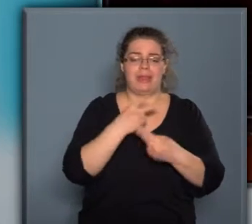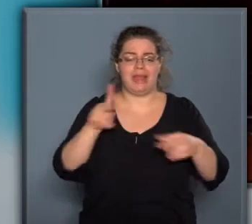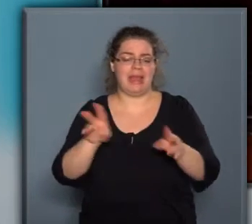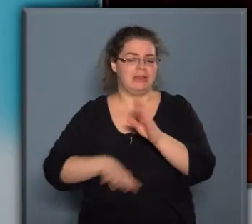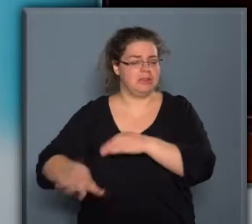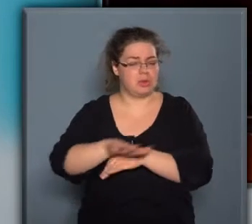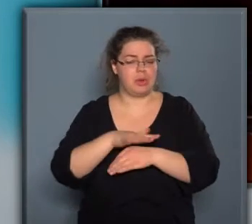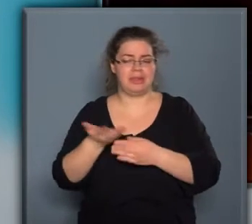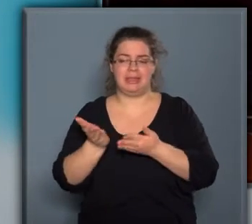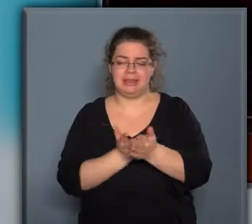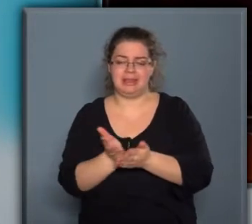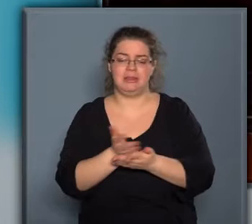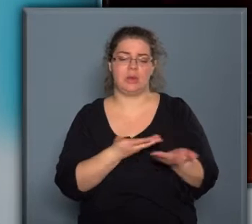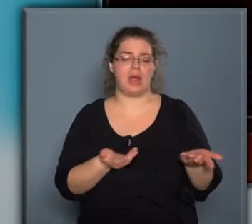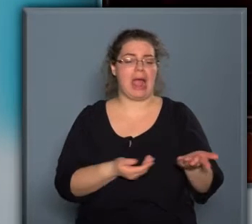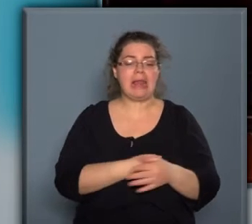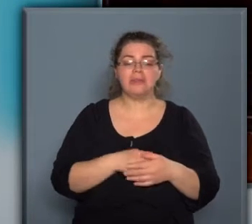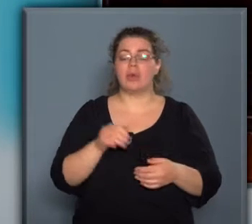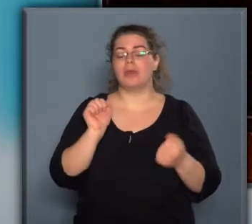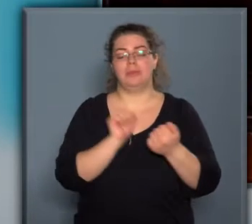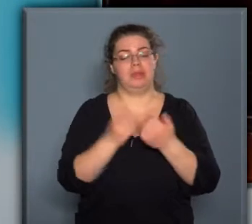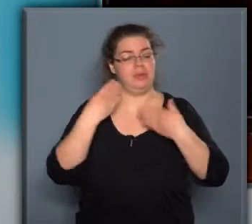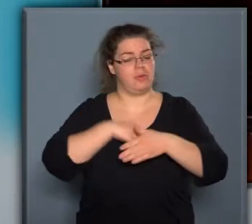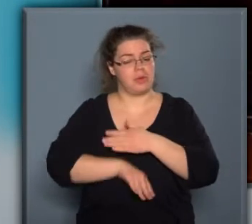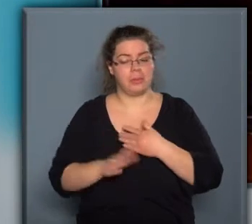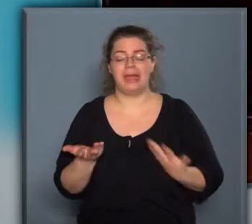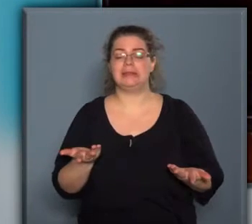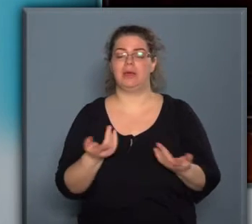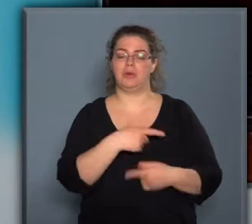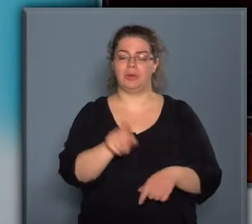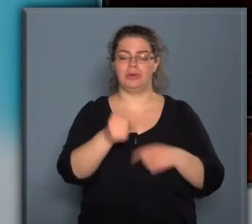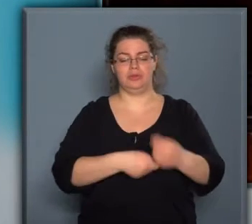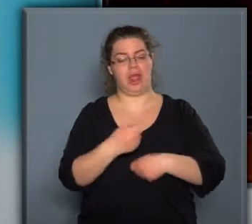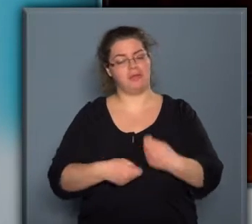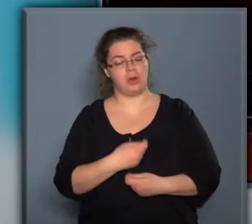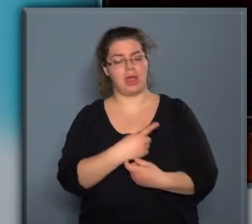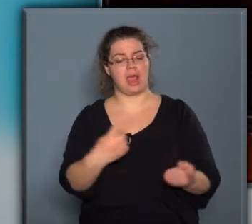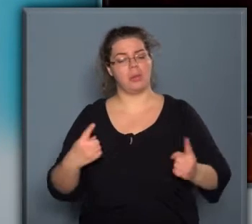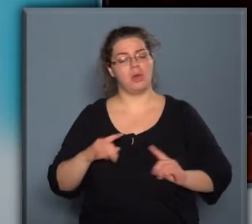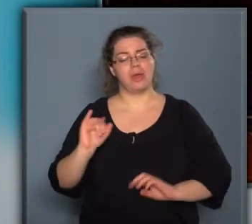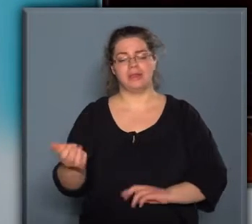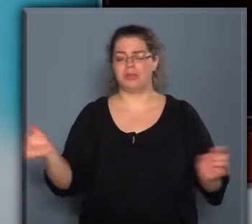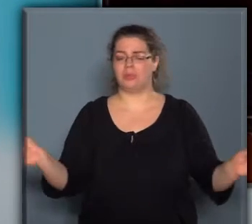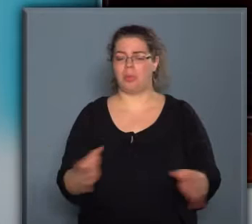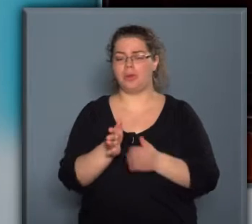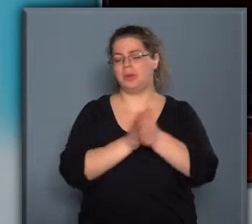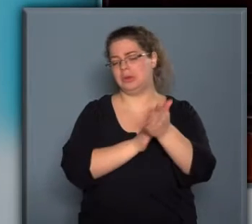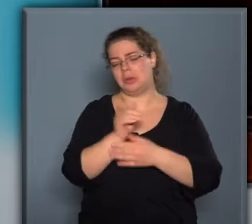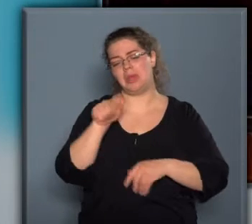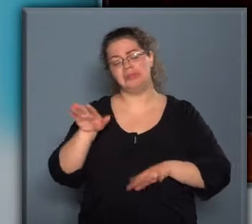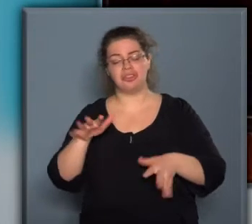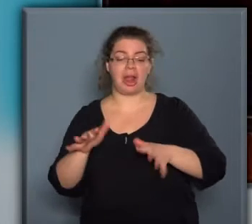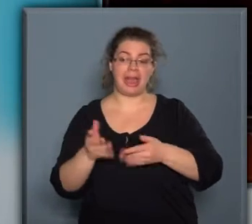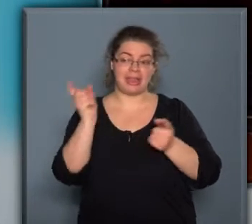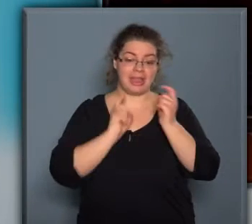környezet kiszolgálása, úgyhogy biztos vagyok benne, hogy önök elfoglalják magukat, és boldog öröm az talán,